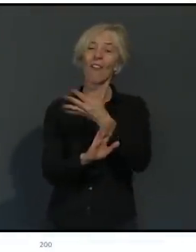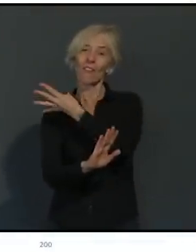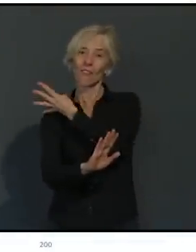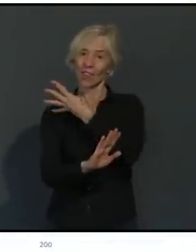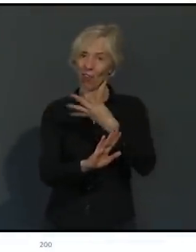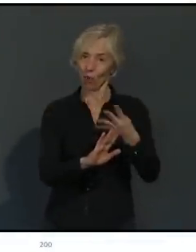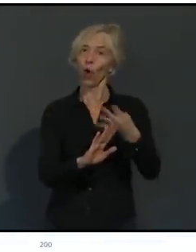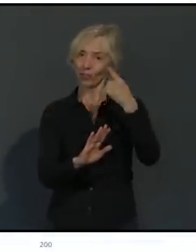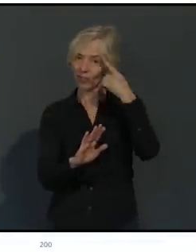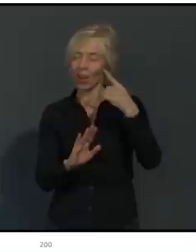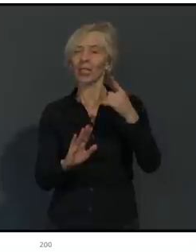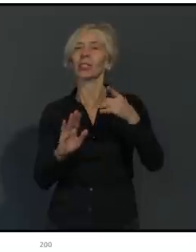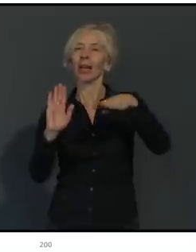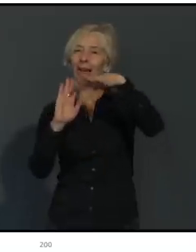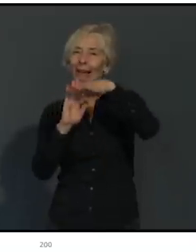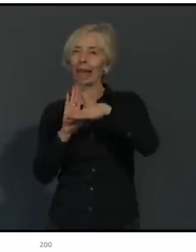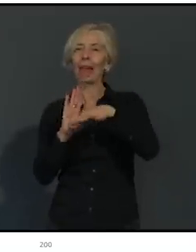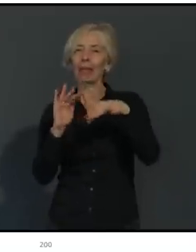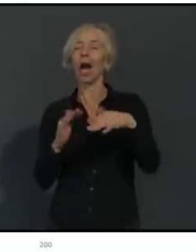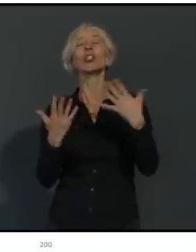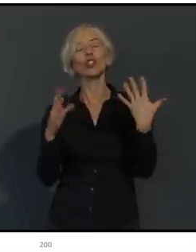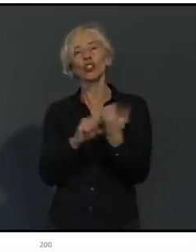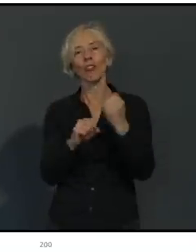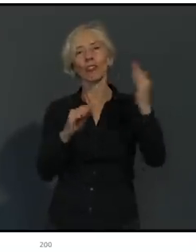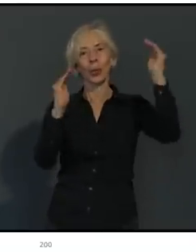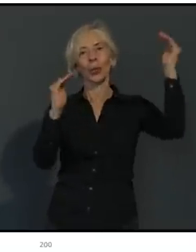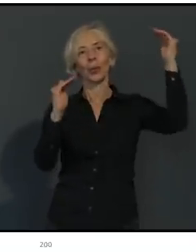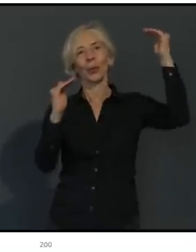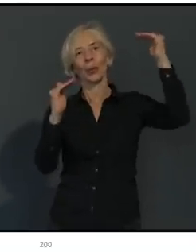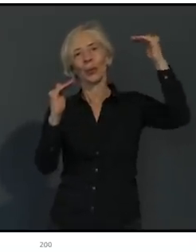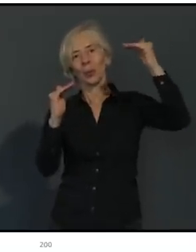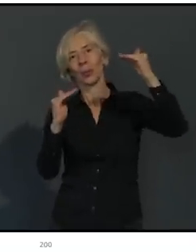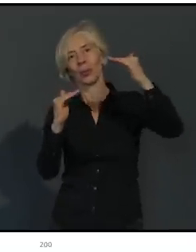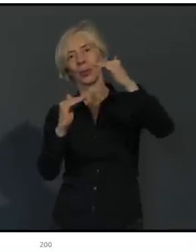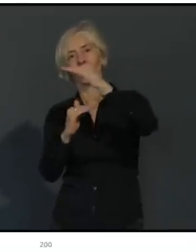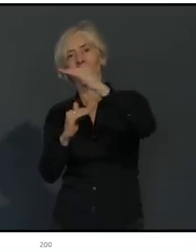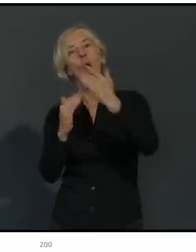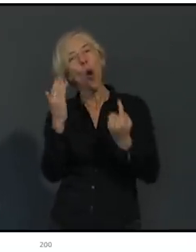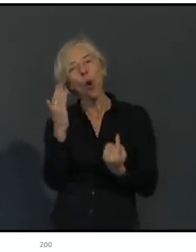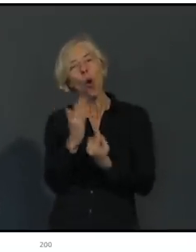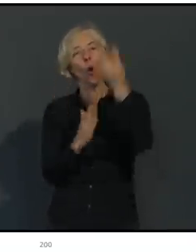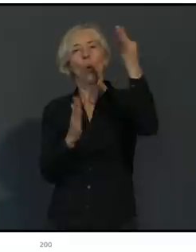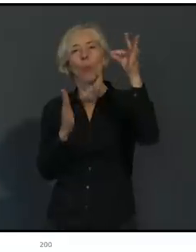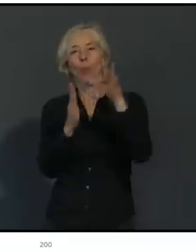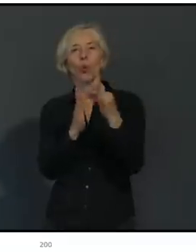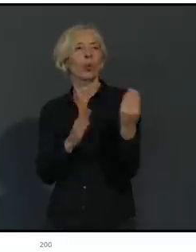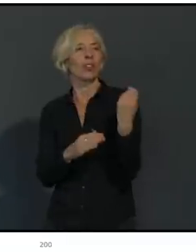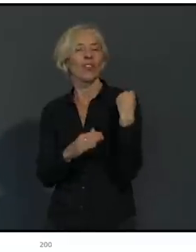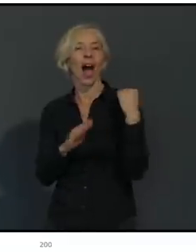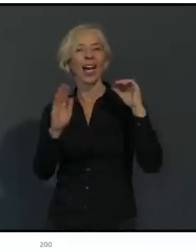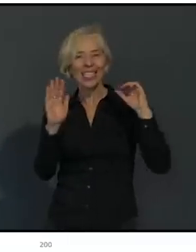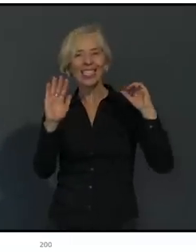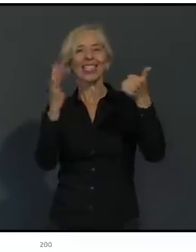konnten. Wir hatten am 6.11. den Höhepunkt bisher der Inzidenzwerte mit etwas über